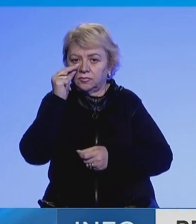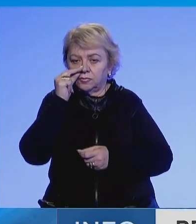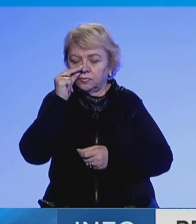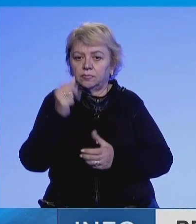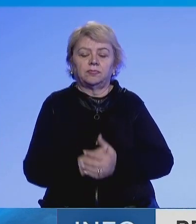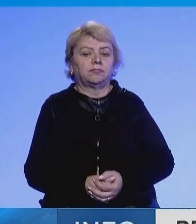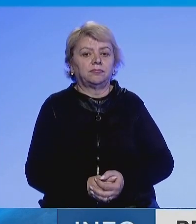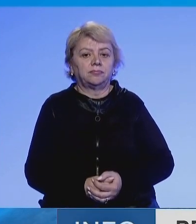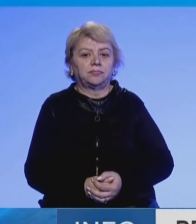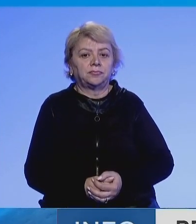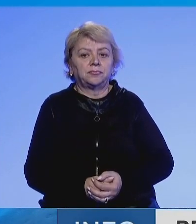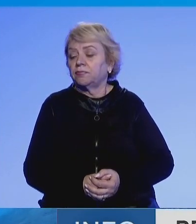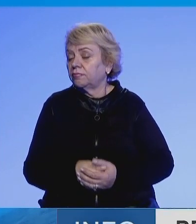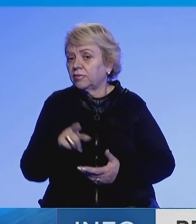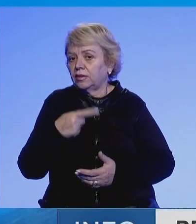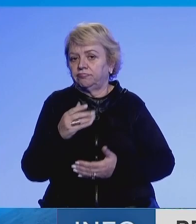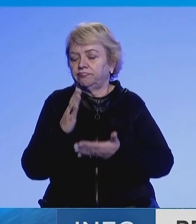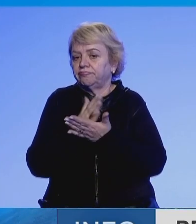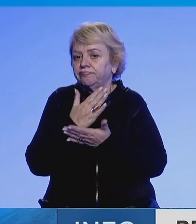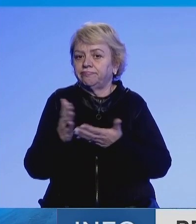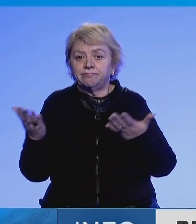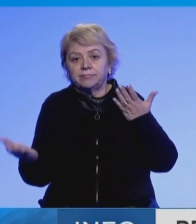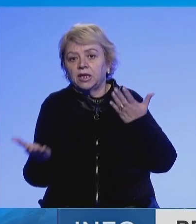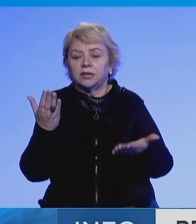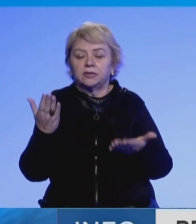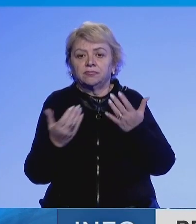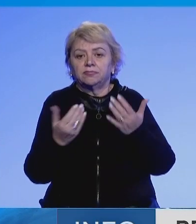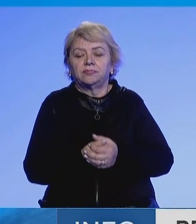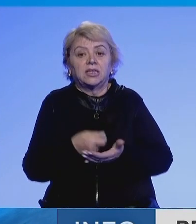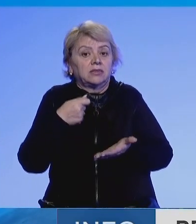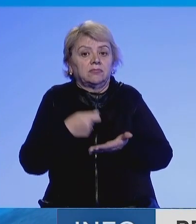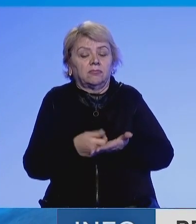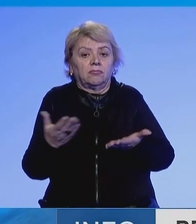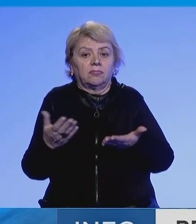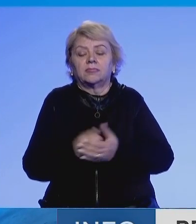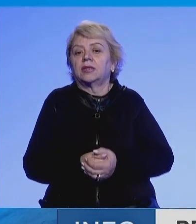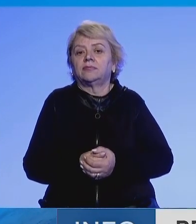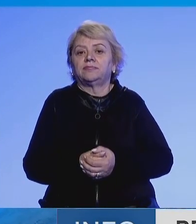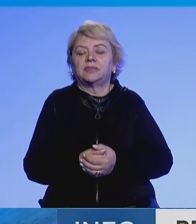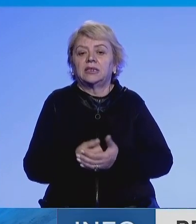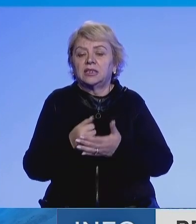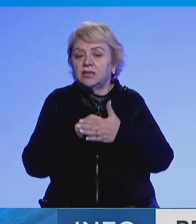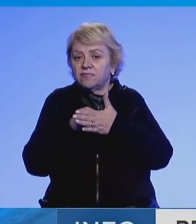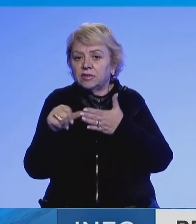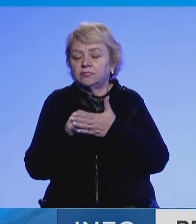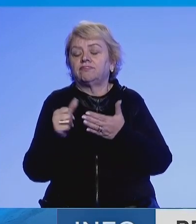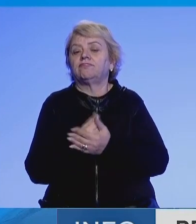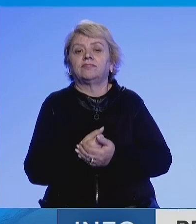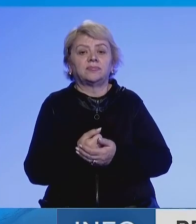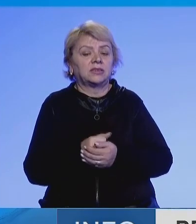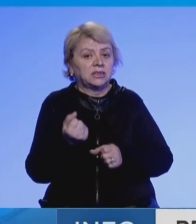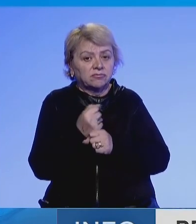dhe gazit të përbashkët. Për mbetën të ndarë, nëse dhe si dhe të kufizojnë qmimet e gazit për të frenuar inflacionin e lardë dhe për të shmangu